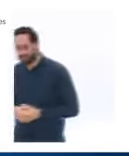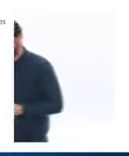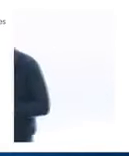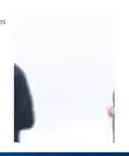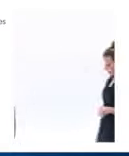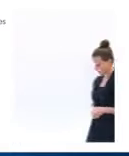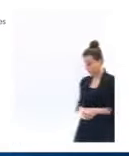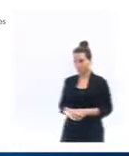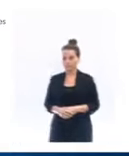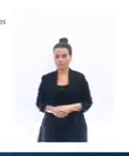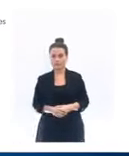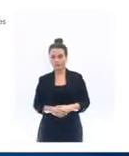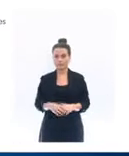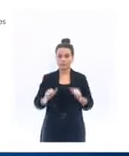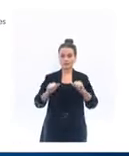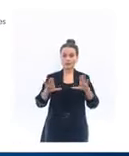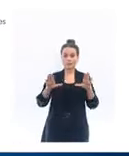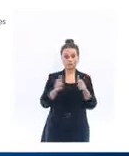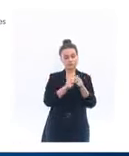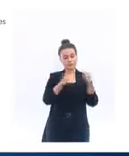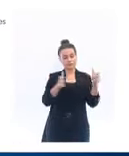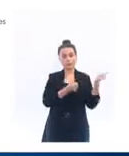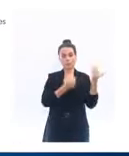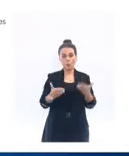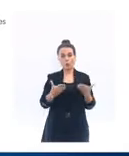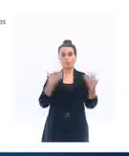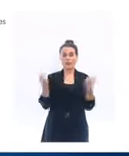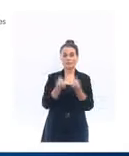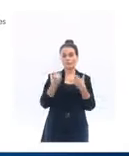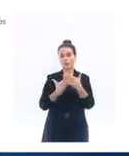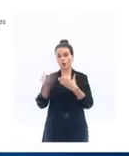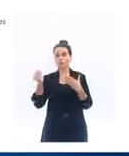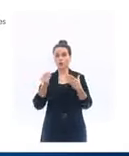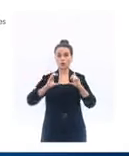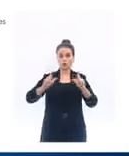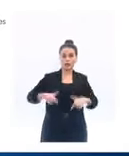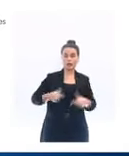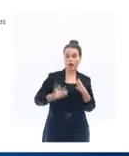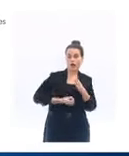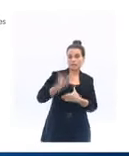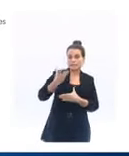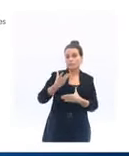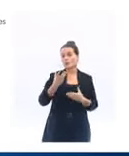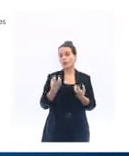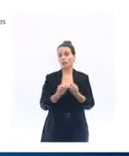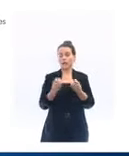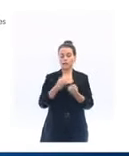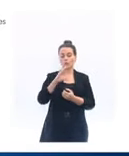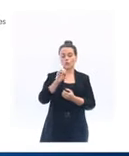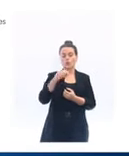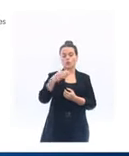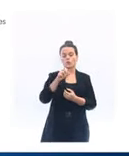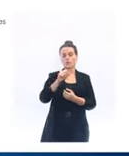proposent des activités extrascolaires, sportives ou artistiques, comme les conservatoires ou les clubs de sport,